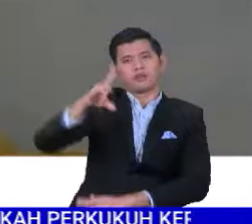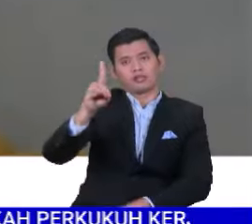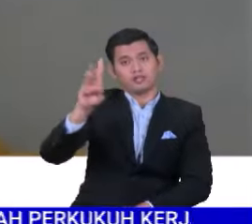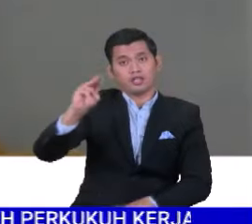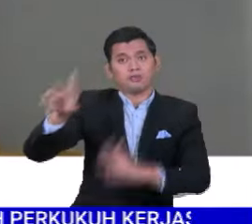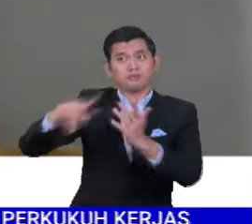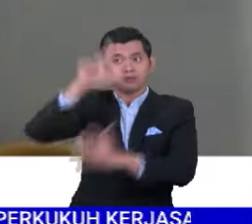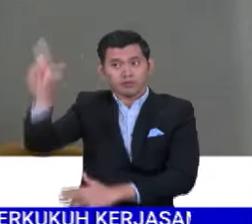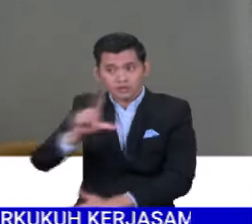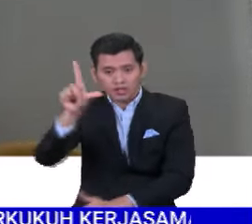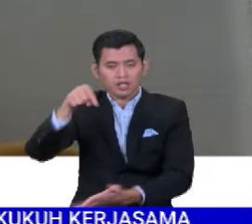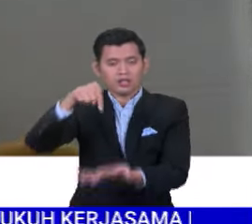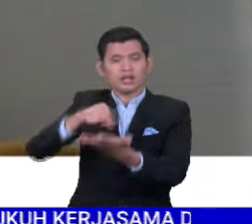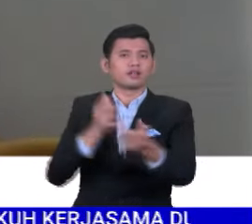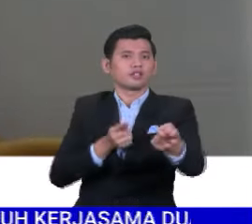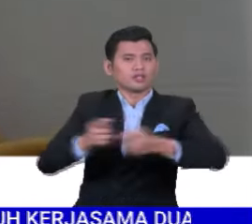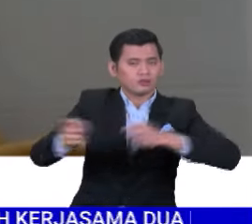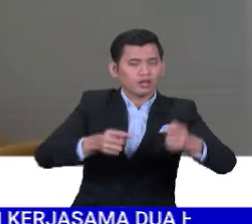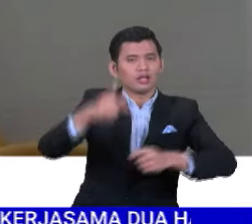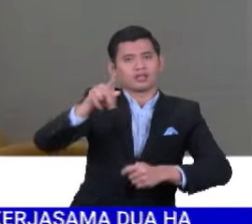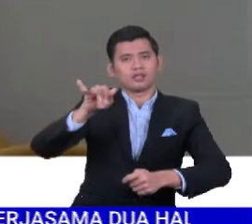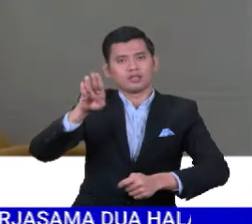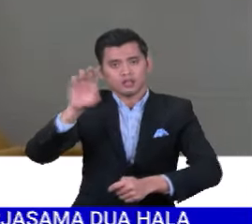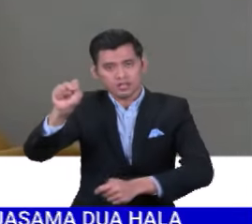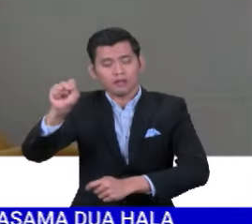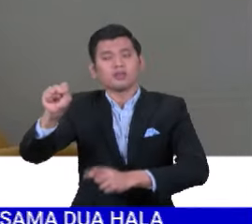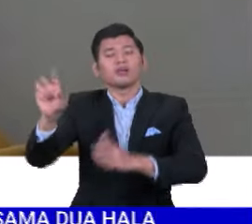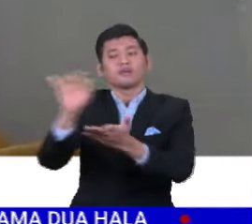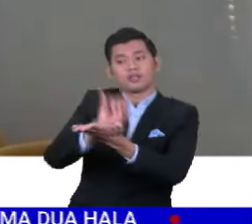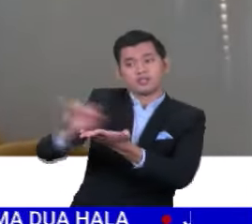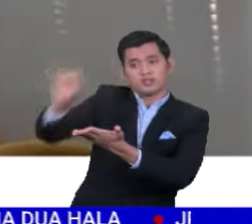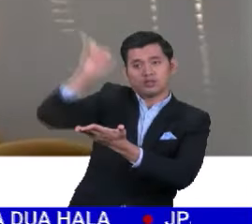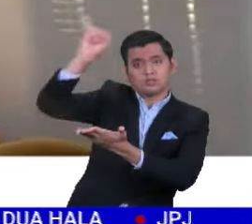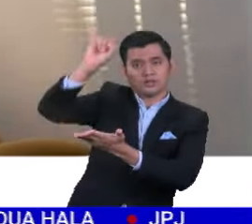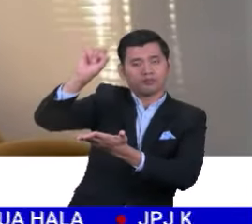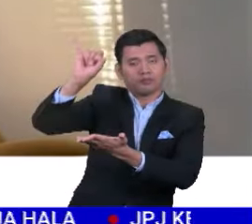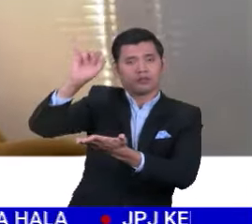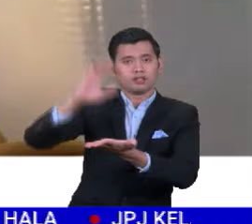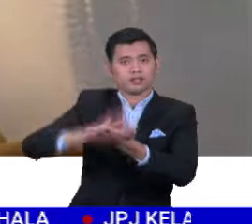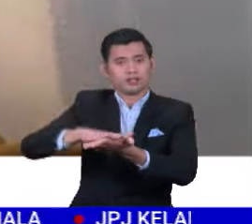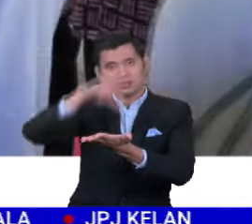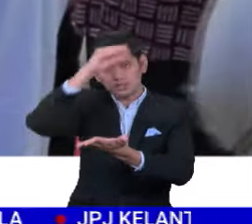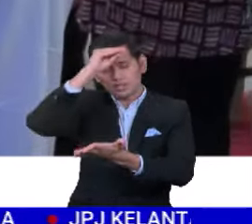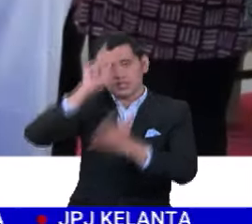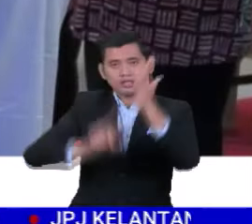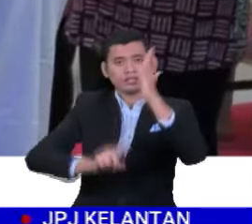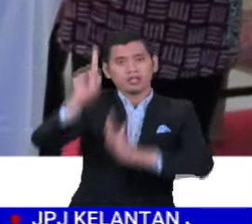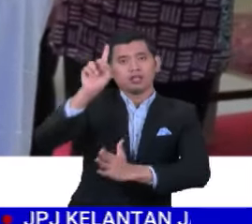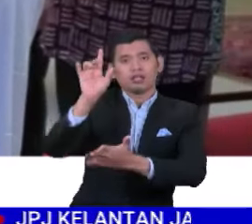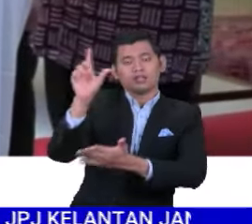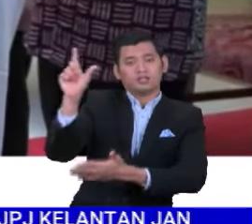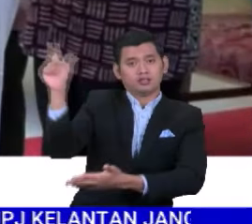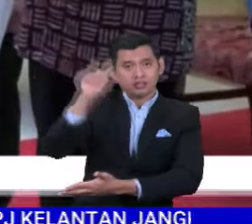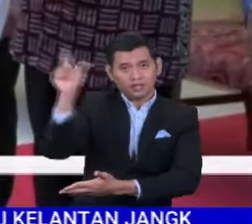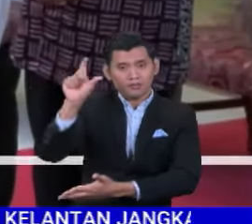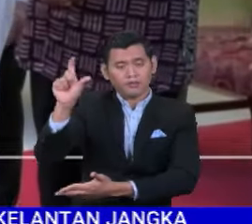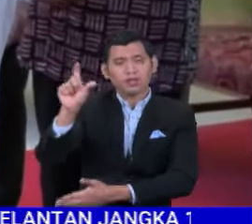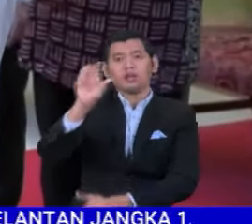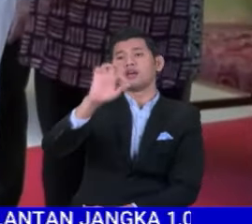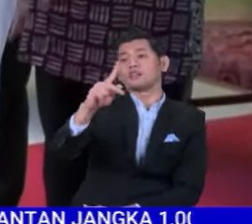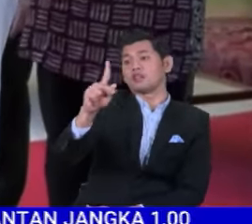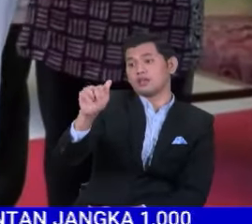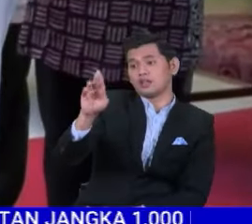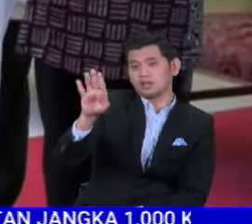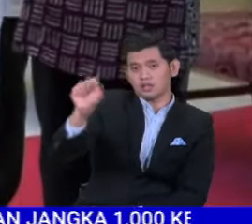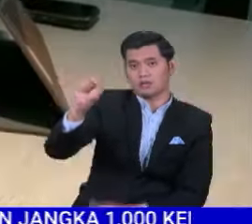sepenuhnya oleh Kitab Pulau Pinang yang merupakan institusi pengajian tinggi Islam milik MAINPP. Kitab telah diberi amanah